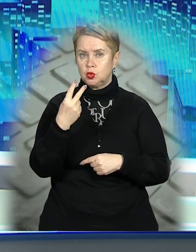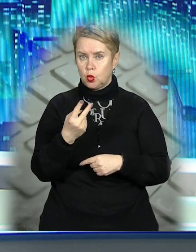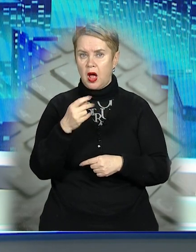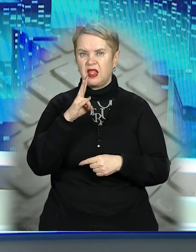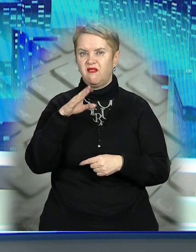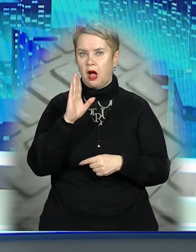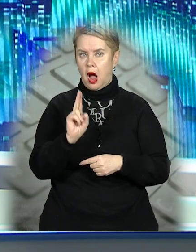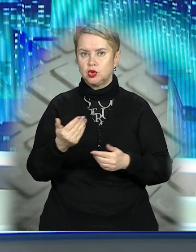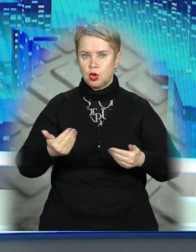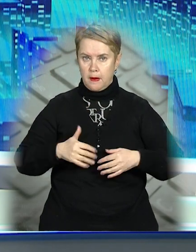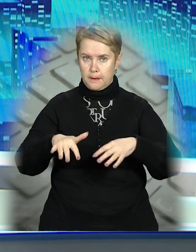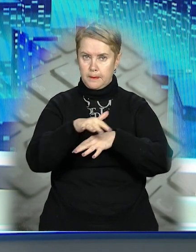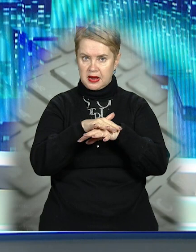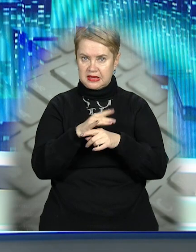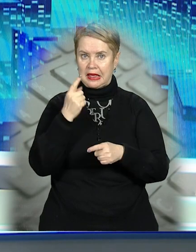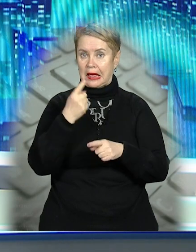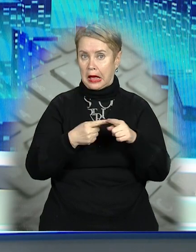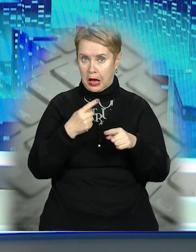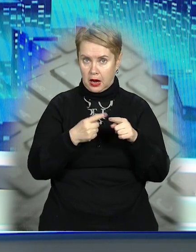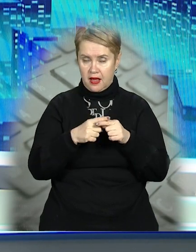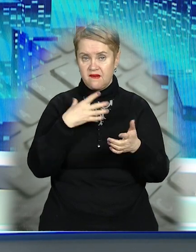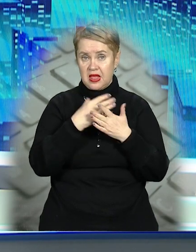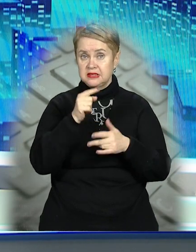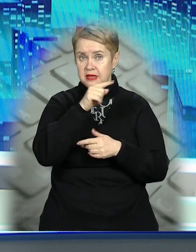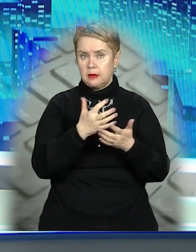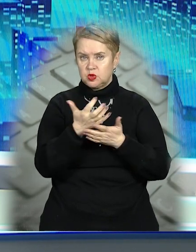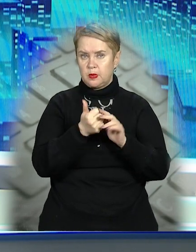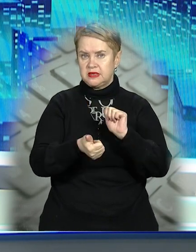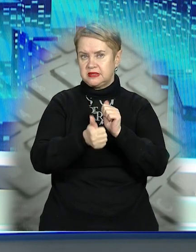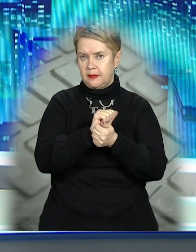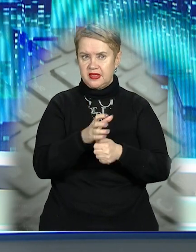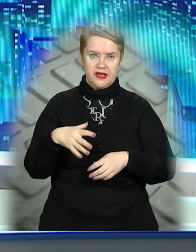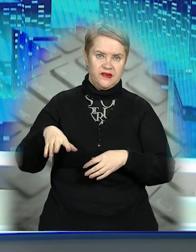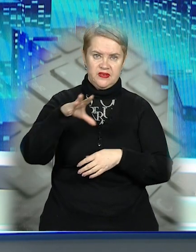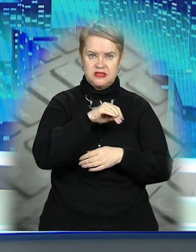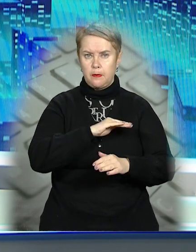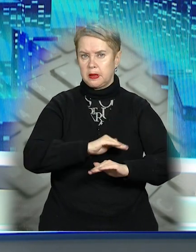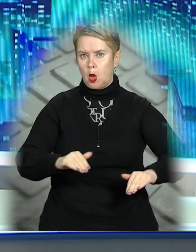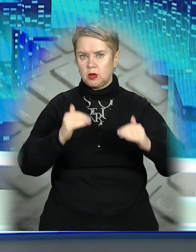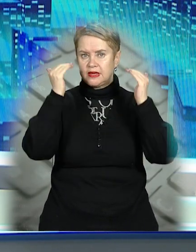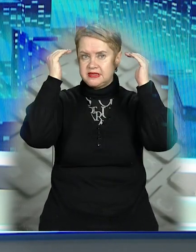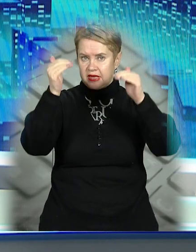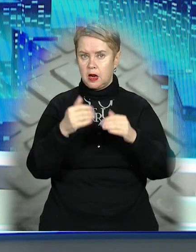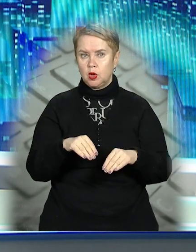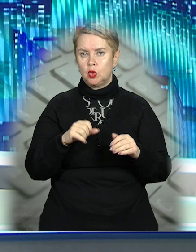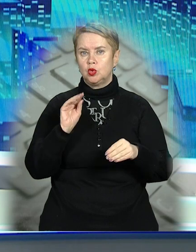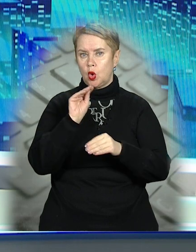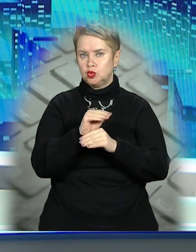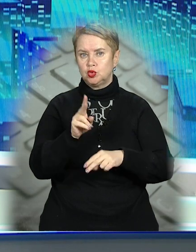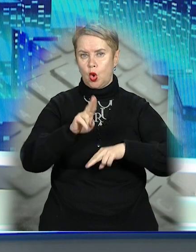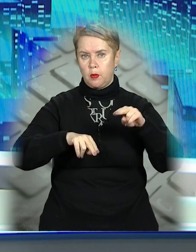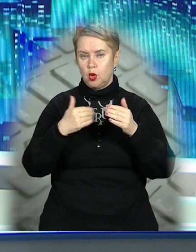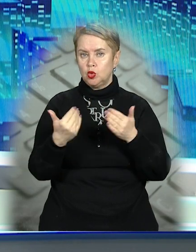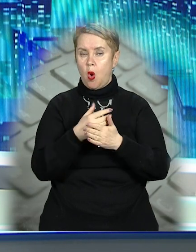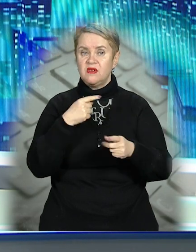НВК, що на житловому масиві Ігрень. Власне, там збираються замінити буквально усе від підлоги до стеля, а на додачу ще й поводувати